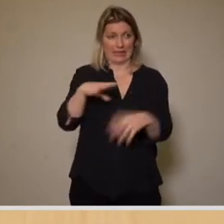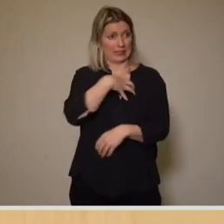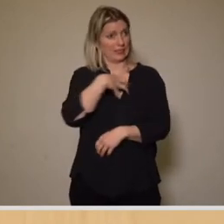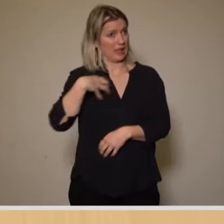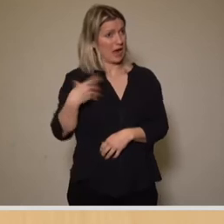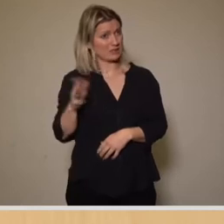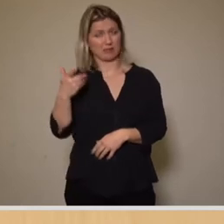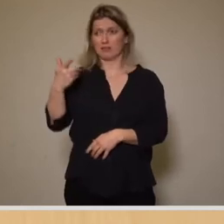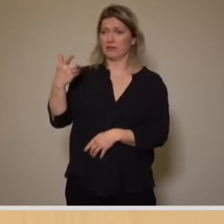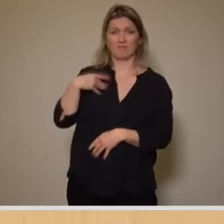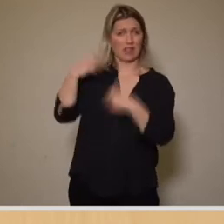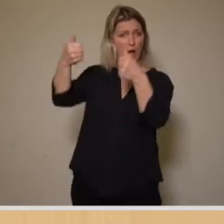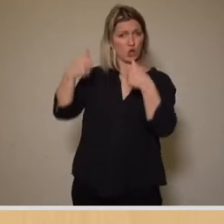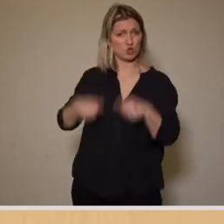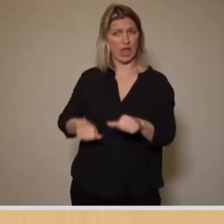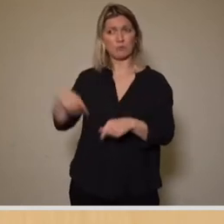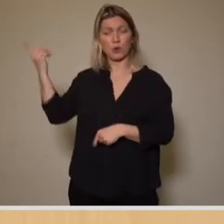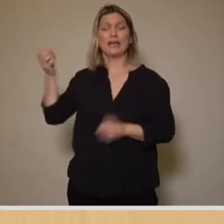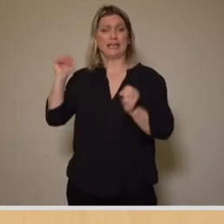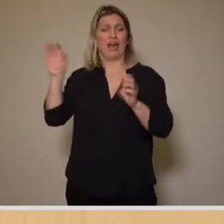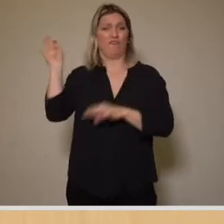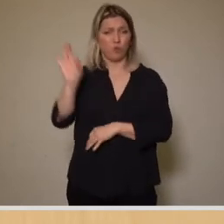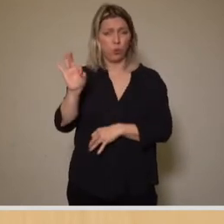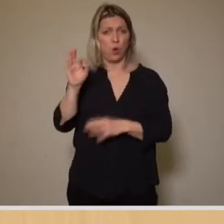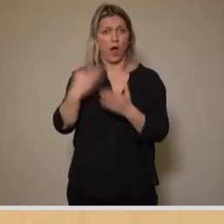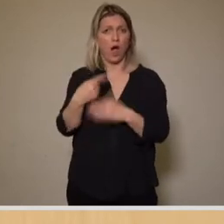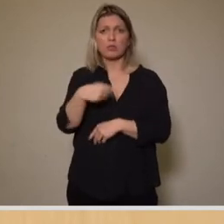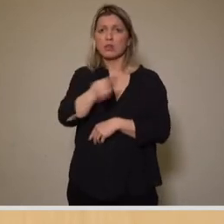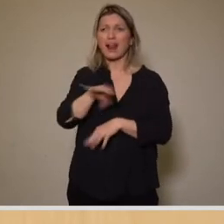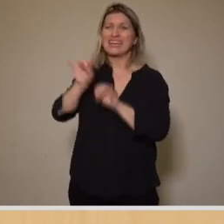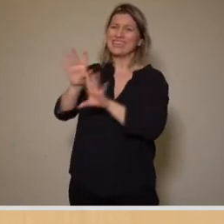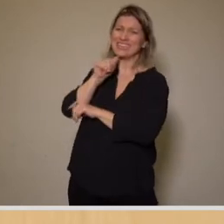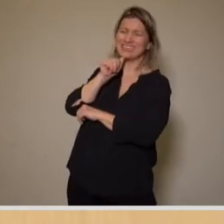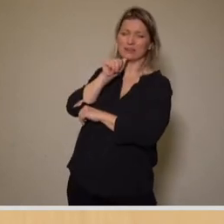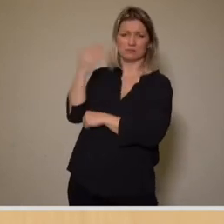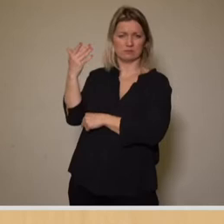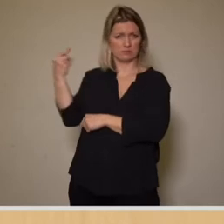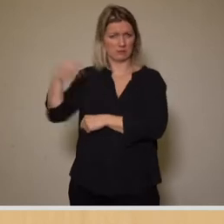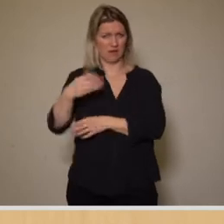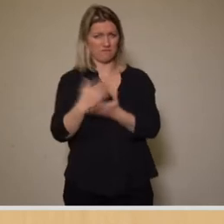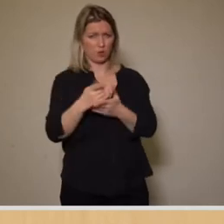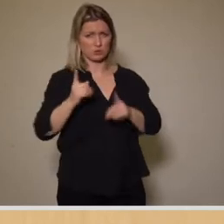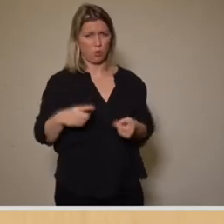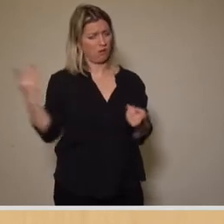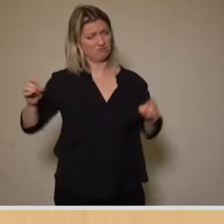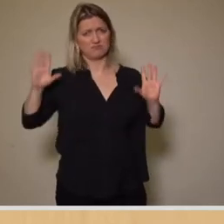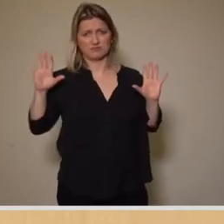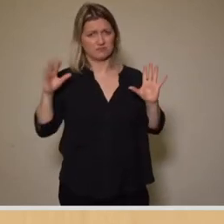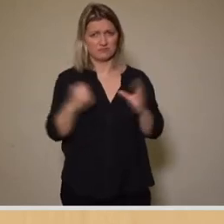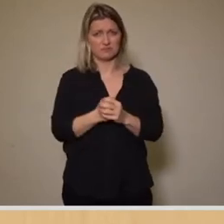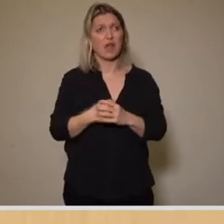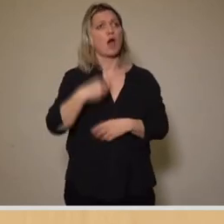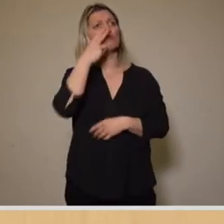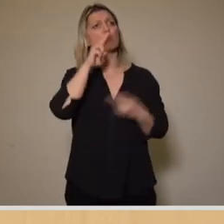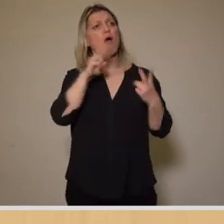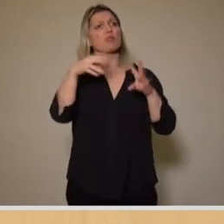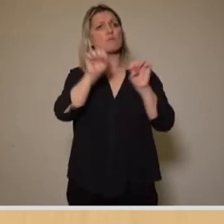die Arbeit für Ausschreibungen machen, wenn man sich hinterher nicht daran gebunden gefühlt? Und wenn man sich dann die anderen Optionen anschaut, bleibt doch nur, es als